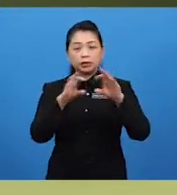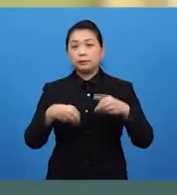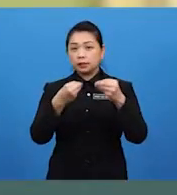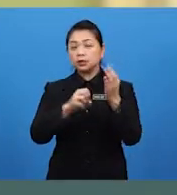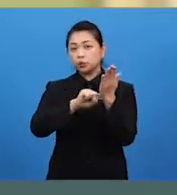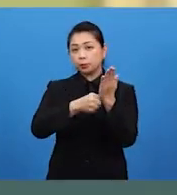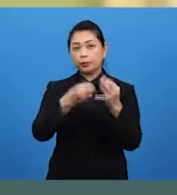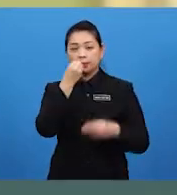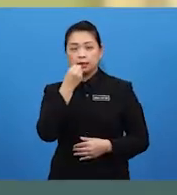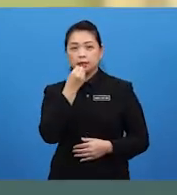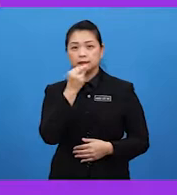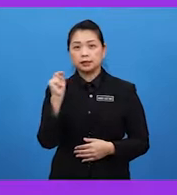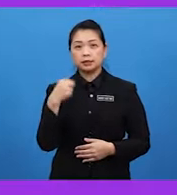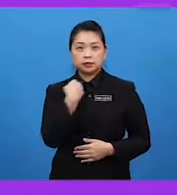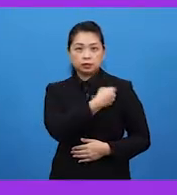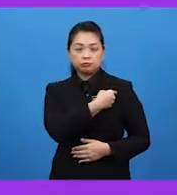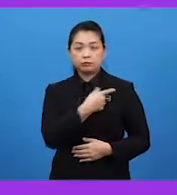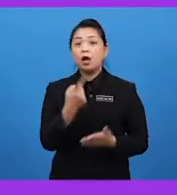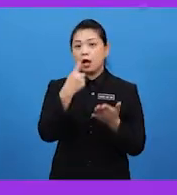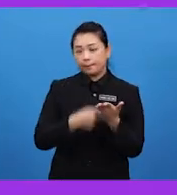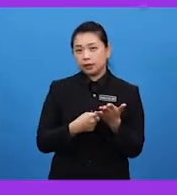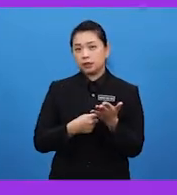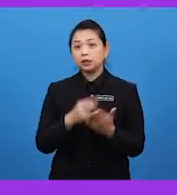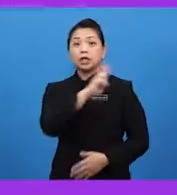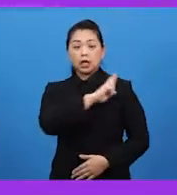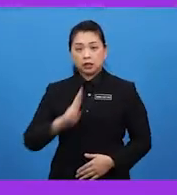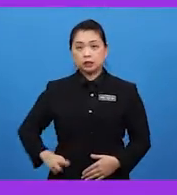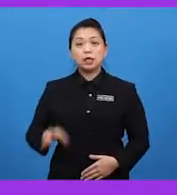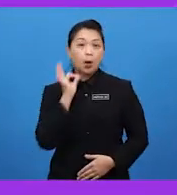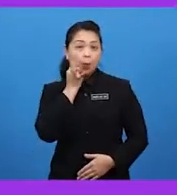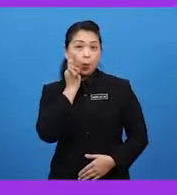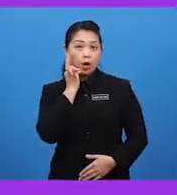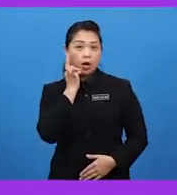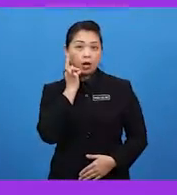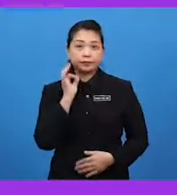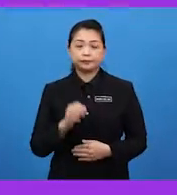kita. Selain itu, apakah raja buah?